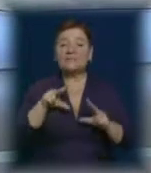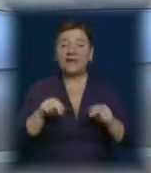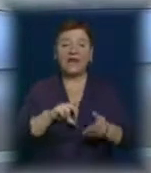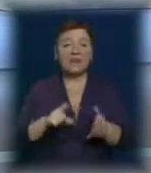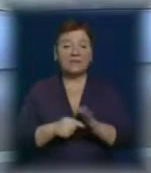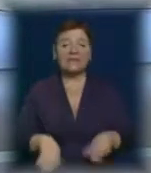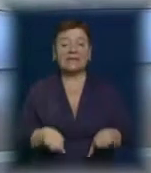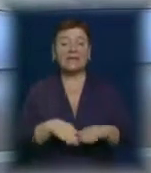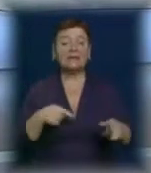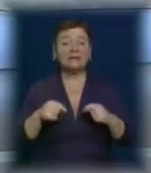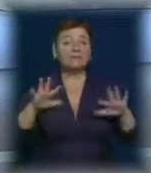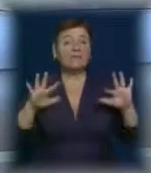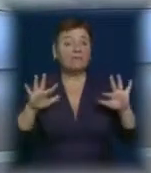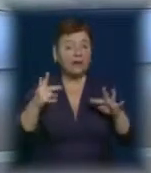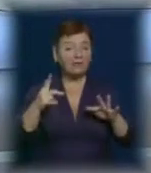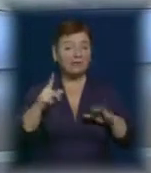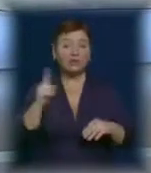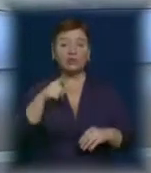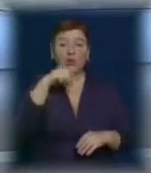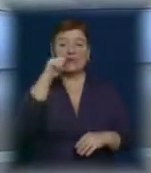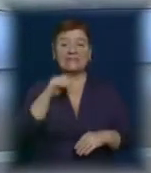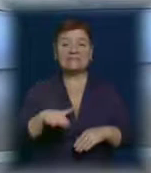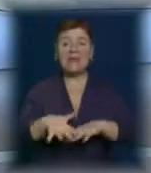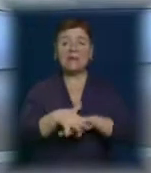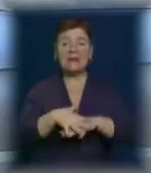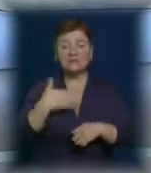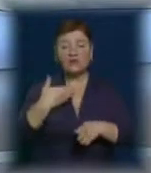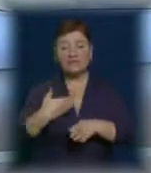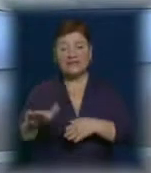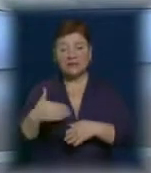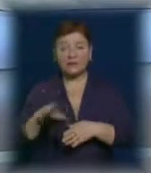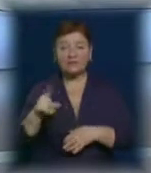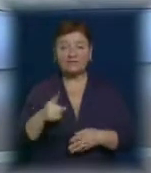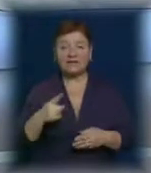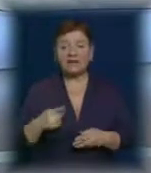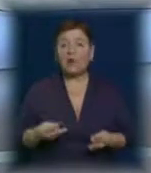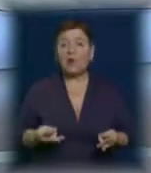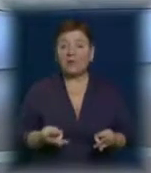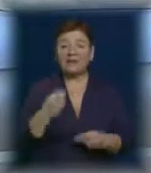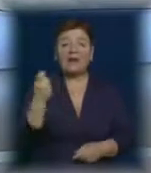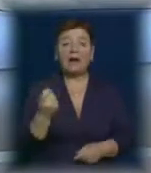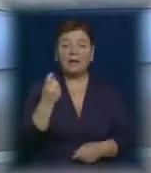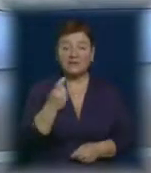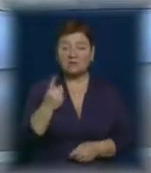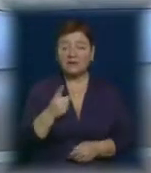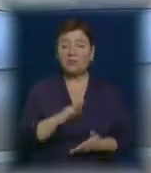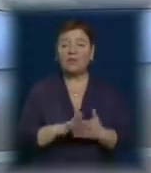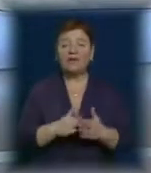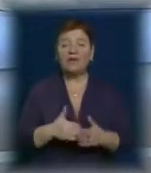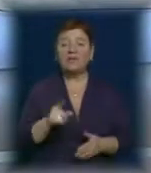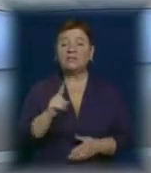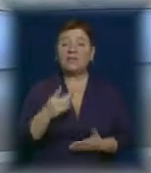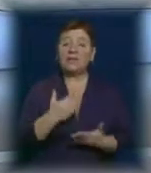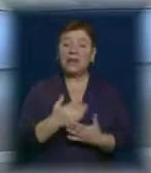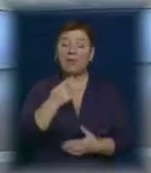Таким чином, рядовці сподіваються, що українці масово відмовляться від газового опалення. Про умови отримання кредитів, чи мають вони